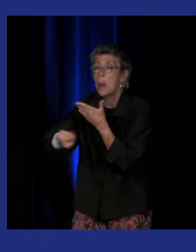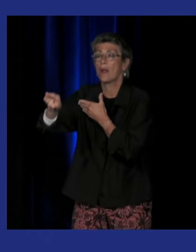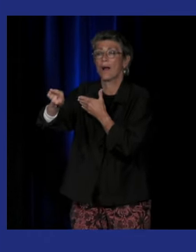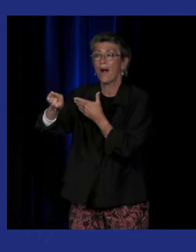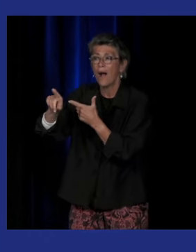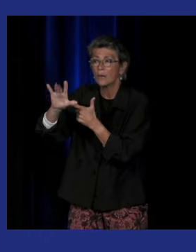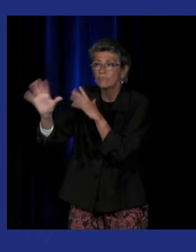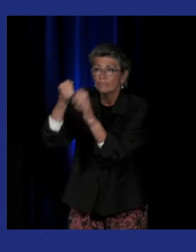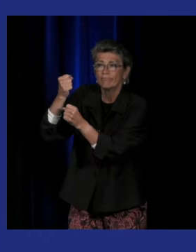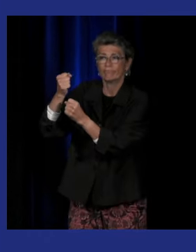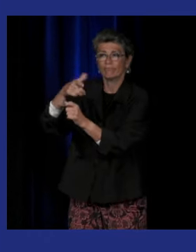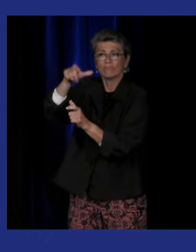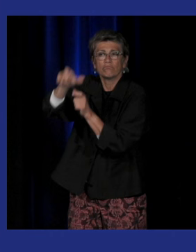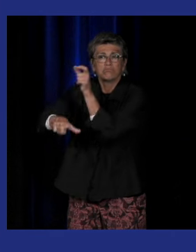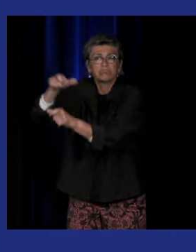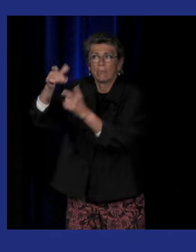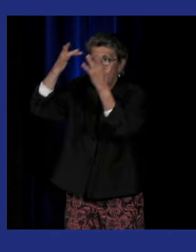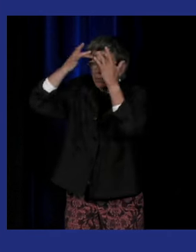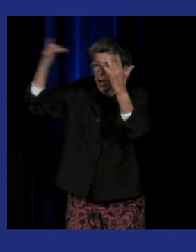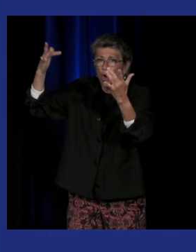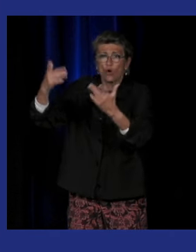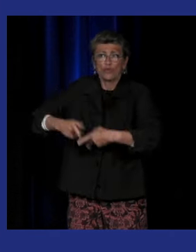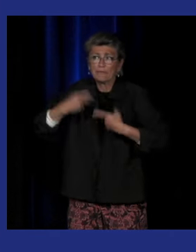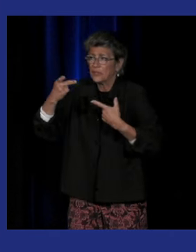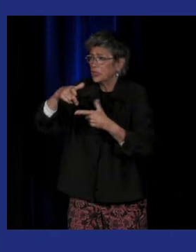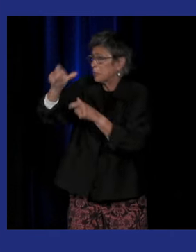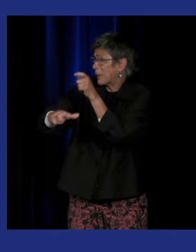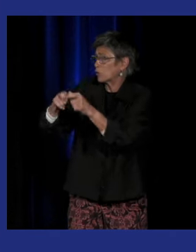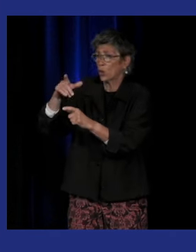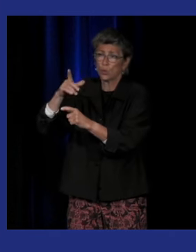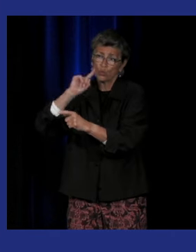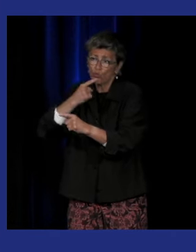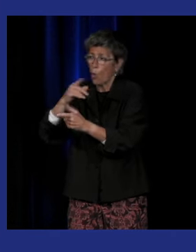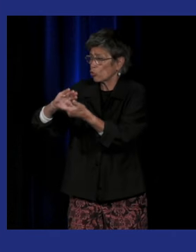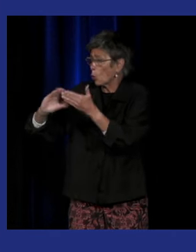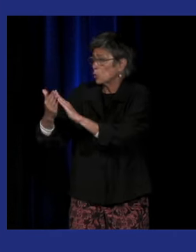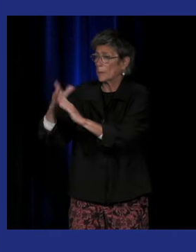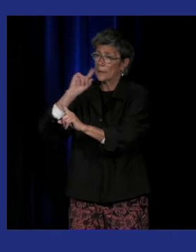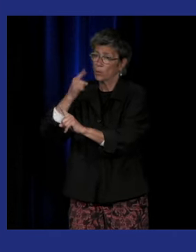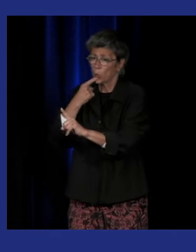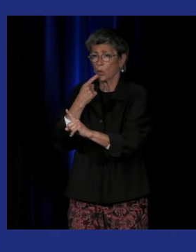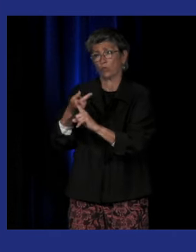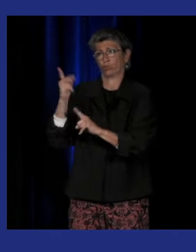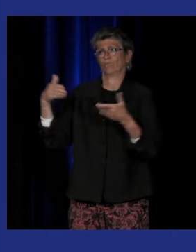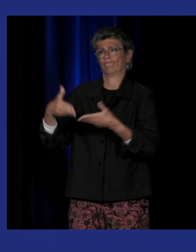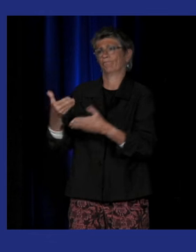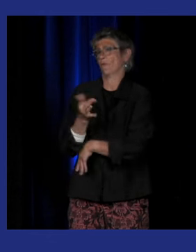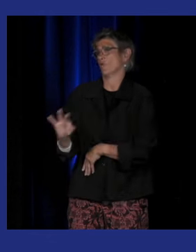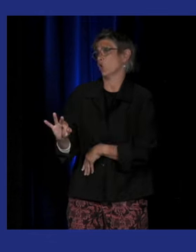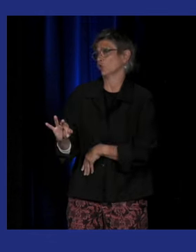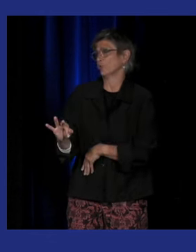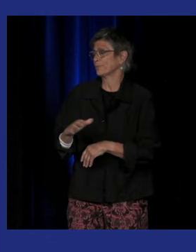aux inquiétudes et aux questions qui se posent la communauté sourde, particulièrement en France. Ça,'est le deuxième